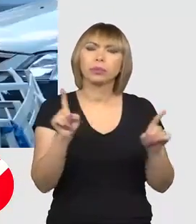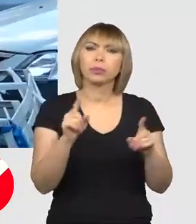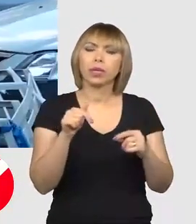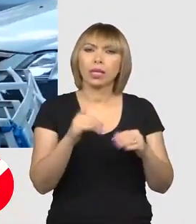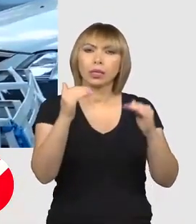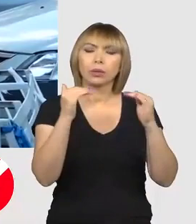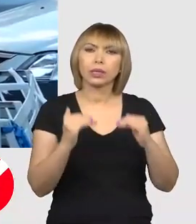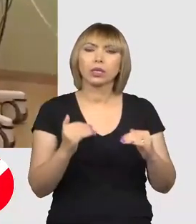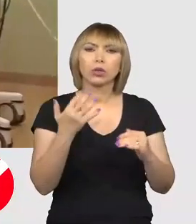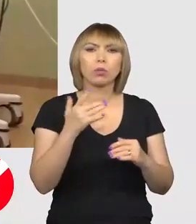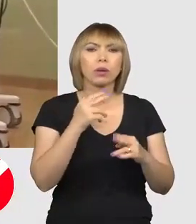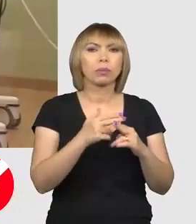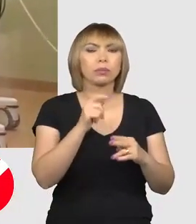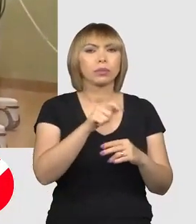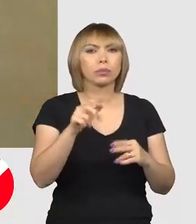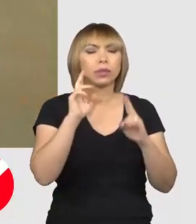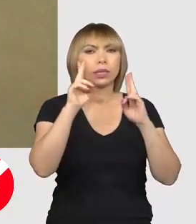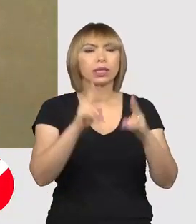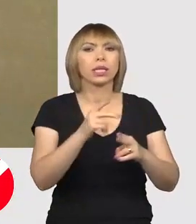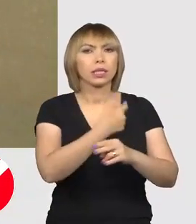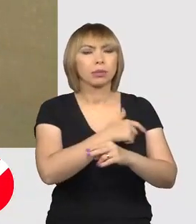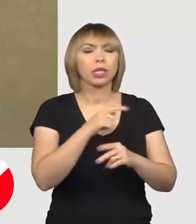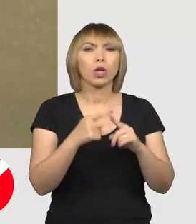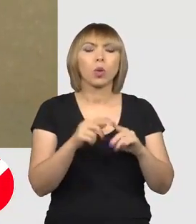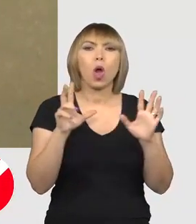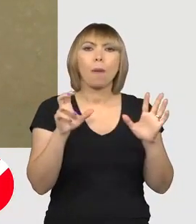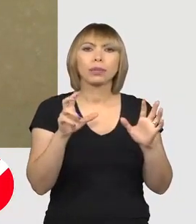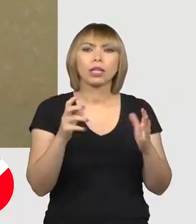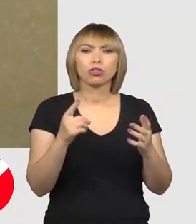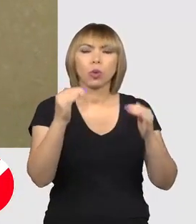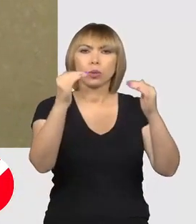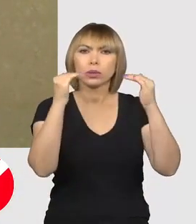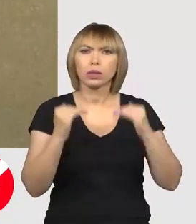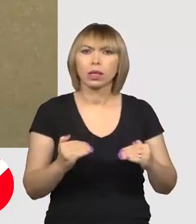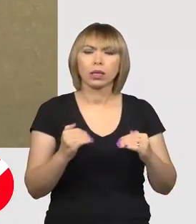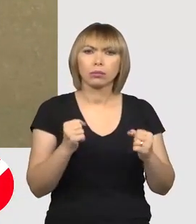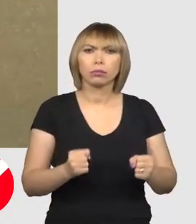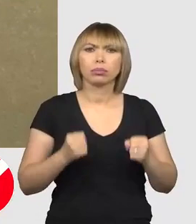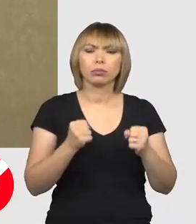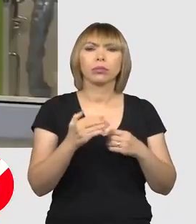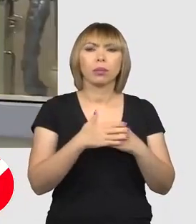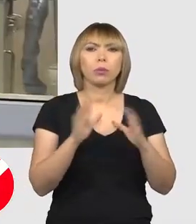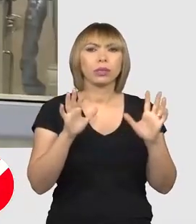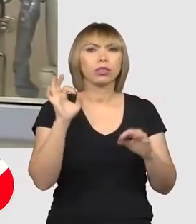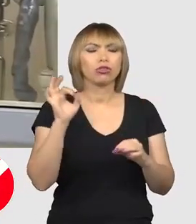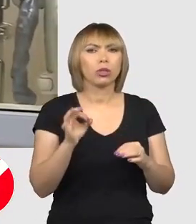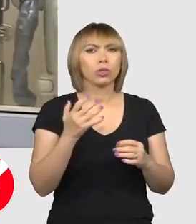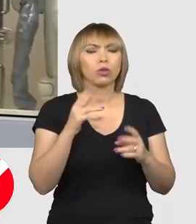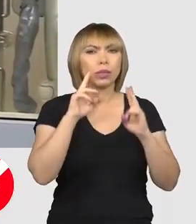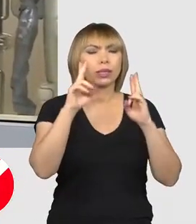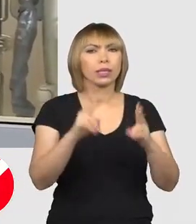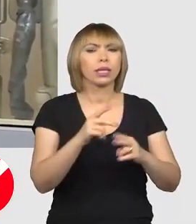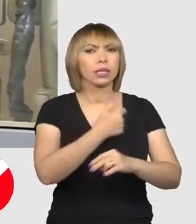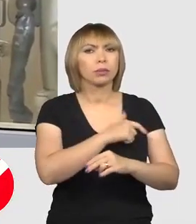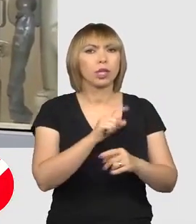scăzut numărul de cazuri de internați în spital cu 80, adică o scădere foarte bruscă cu aproape 10% numărului de internări în